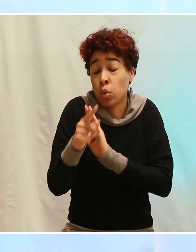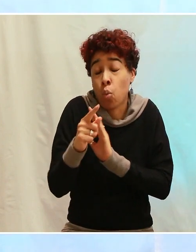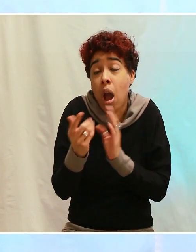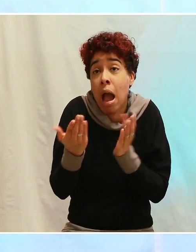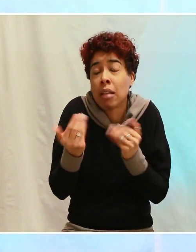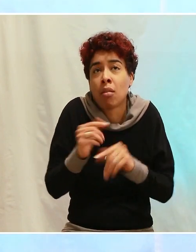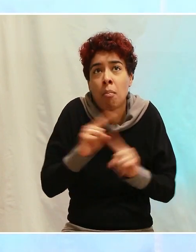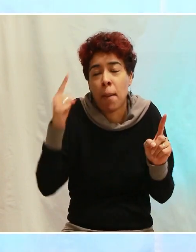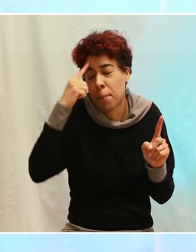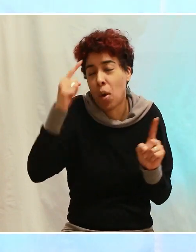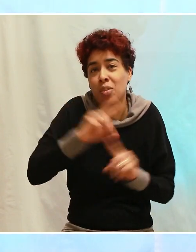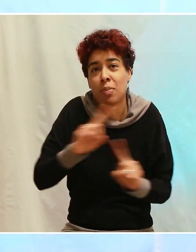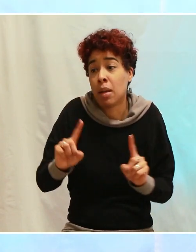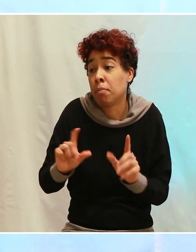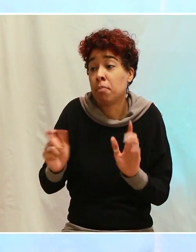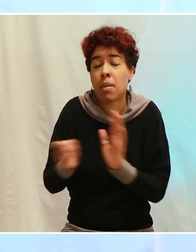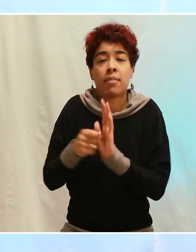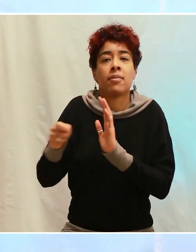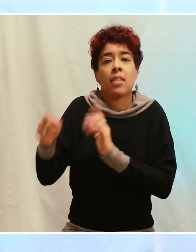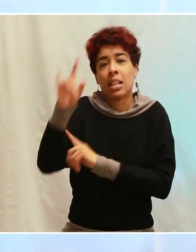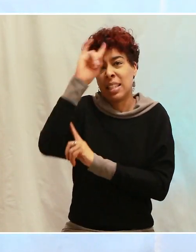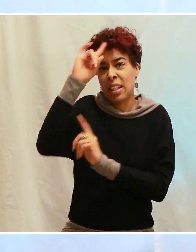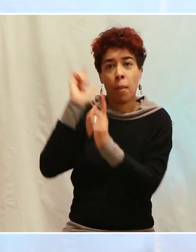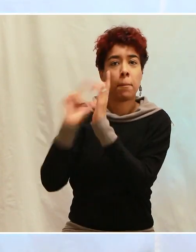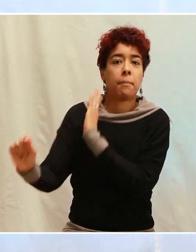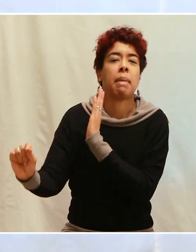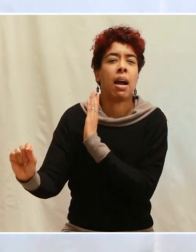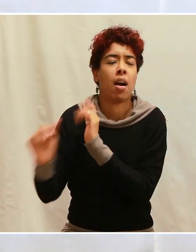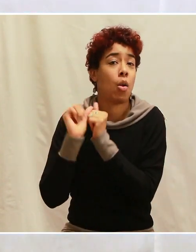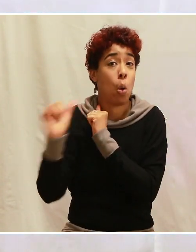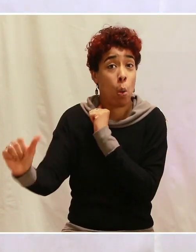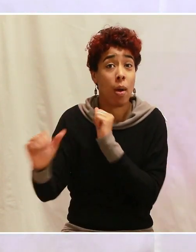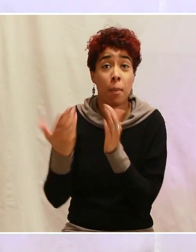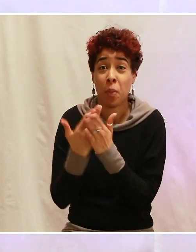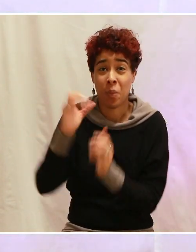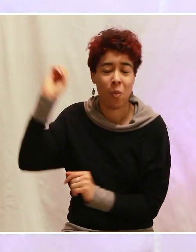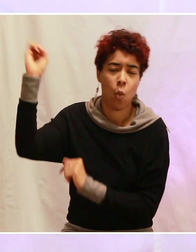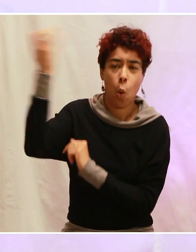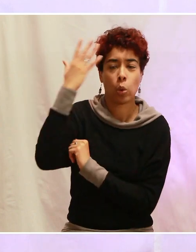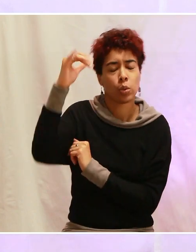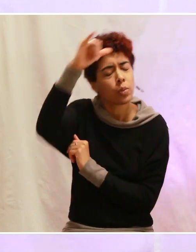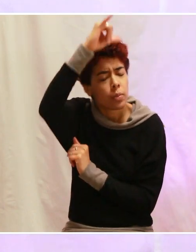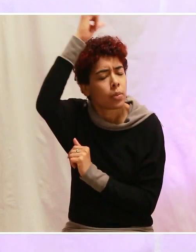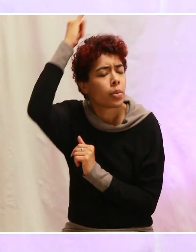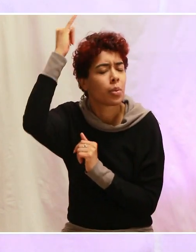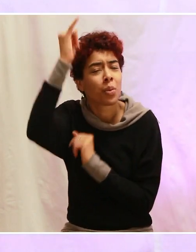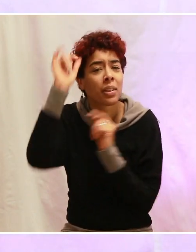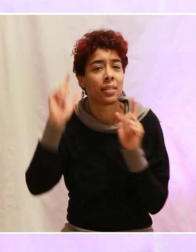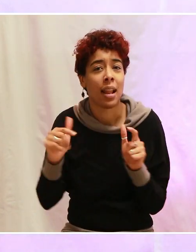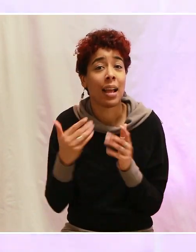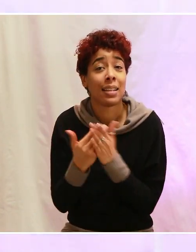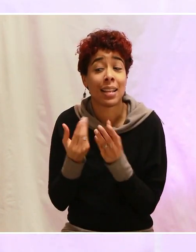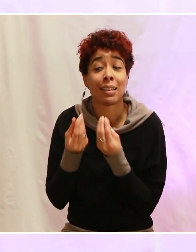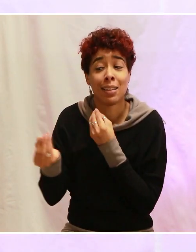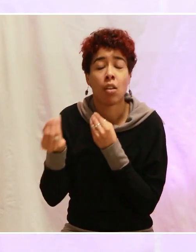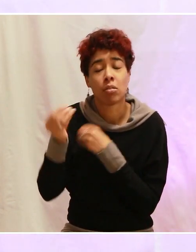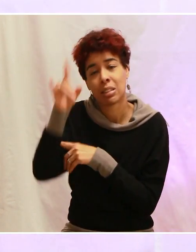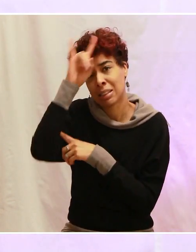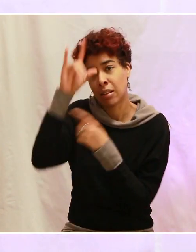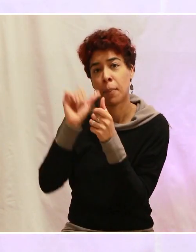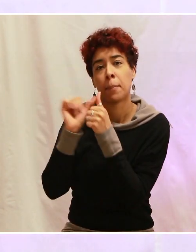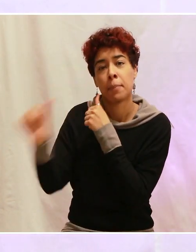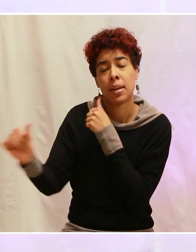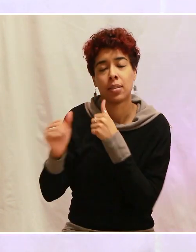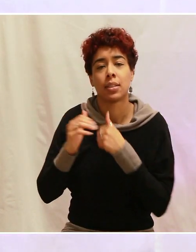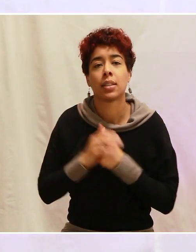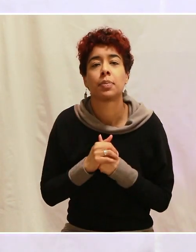attends même peut-être pas, l'adversaire va fuir parce que c'est l'onction du Saint-Esprit, le Saint-Esprit qui m'a en fuite. Esaïe 59, 19